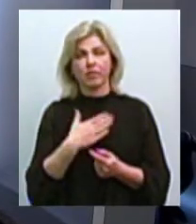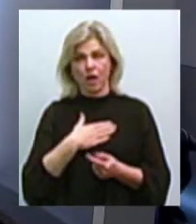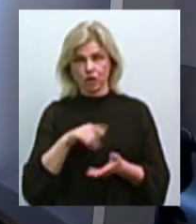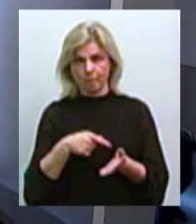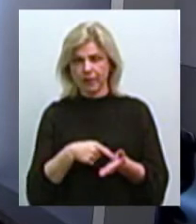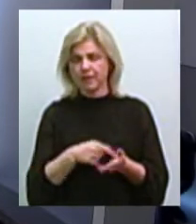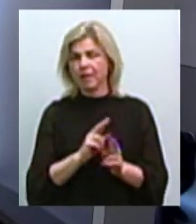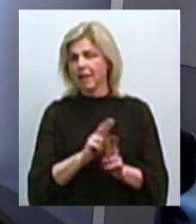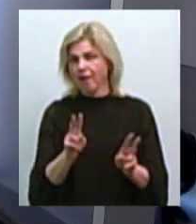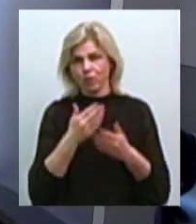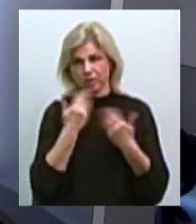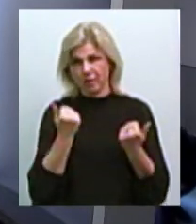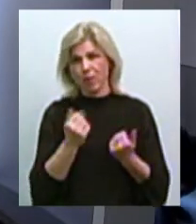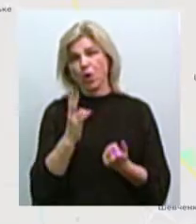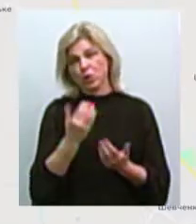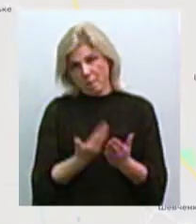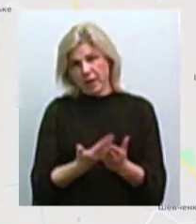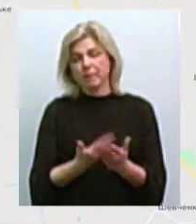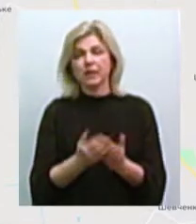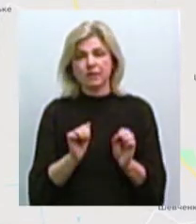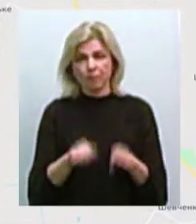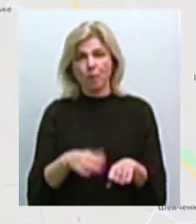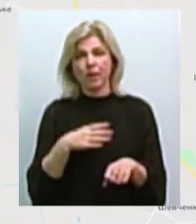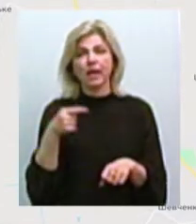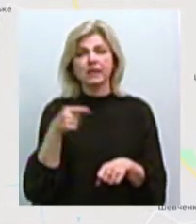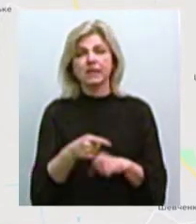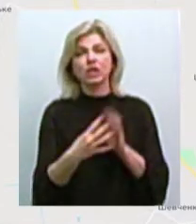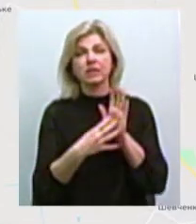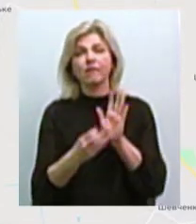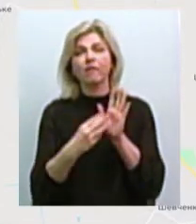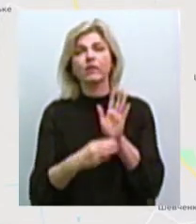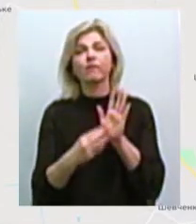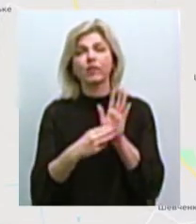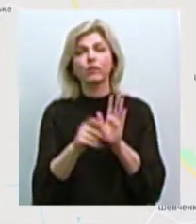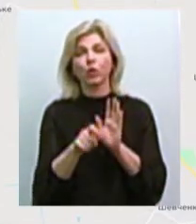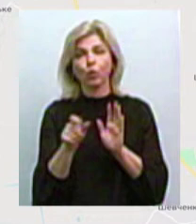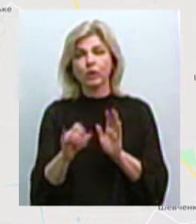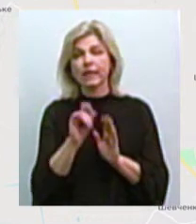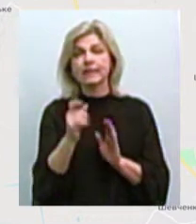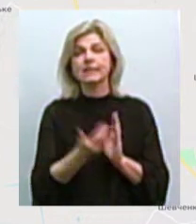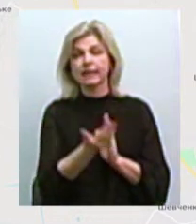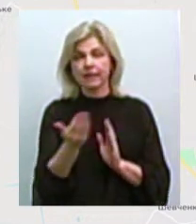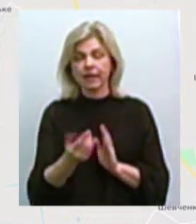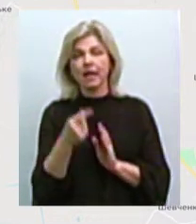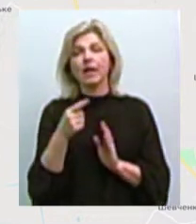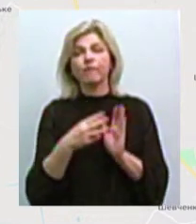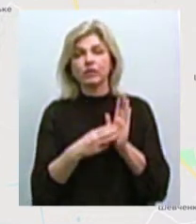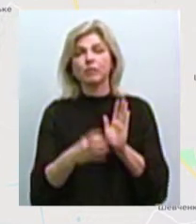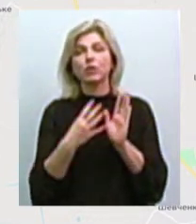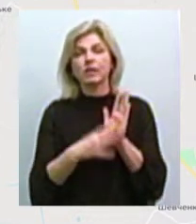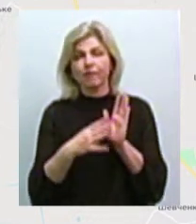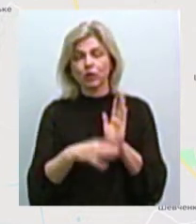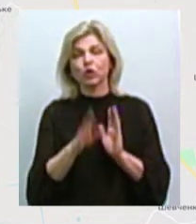втім, хоча приблизно є цифри, 1988 осіб, з них 897 жінок,